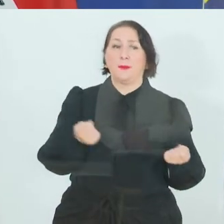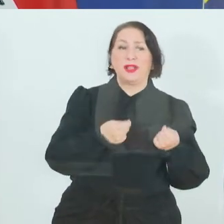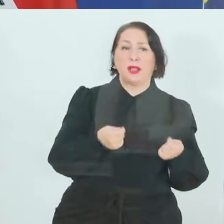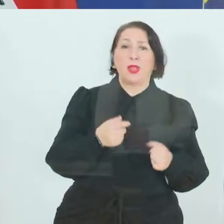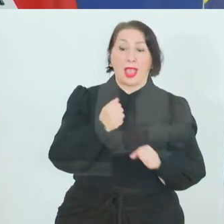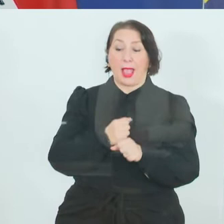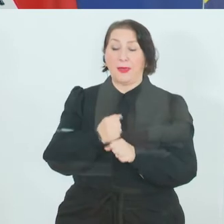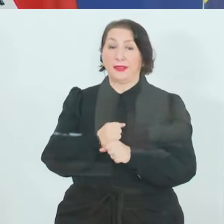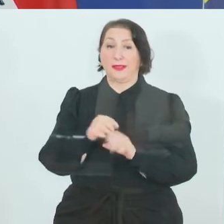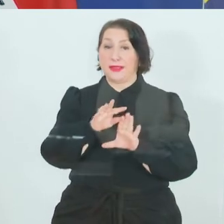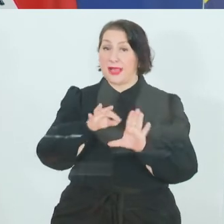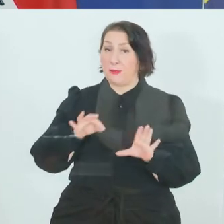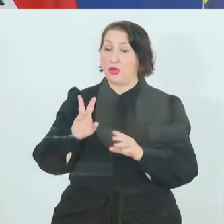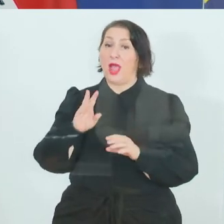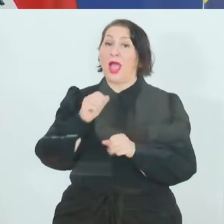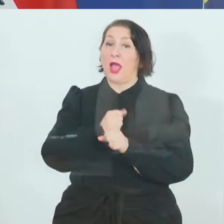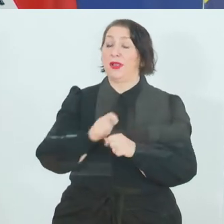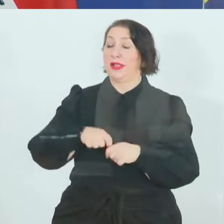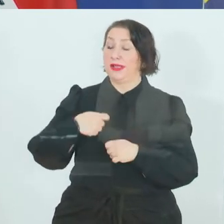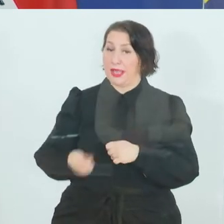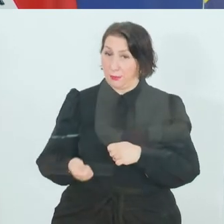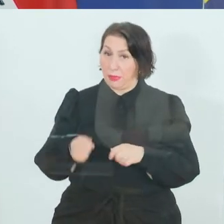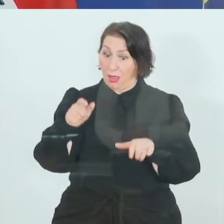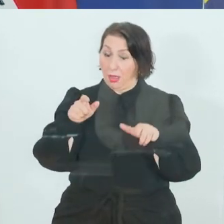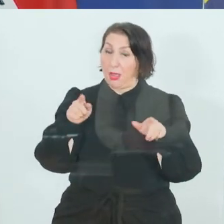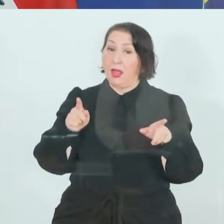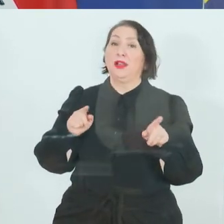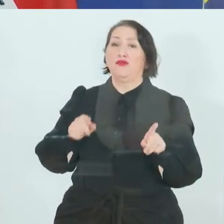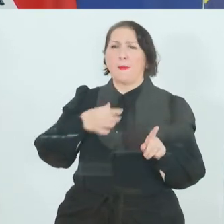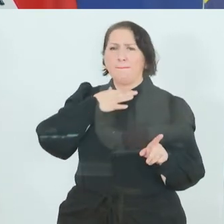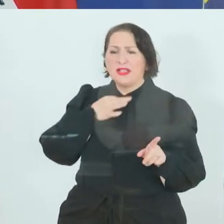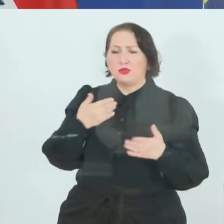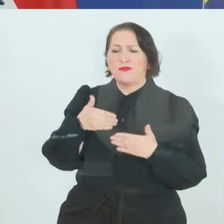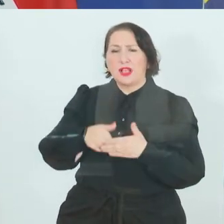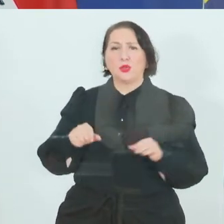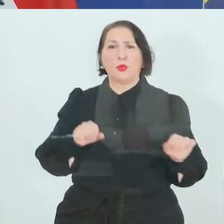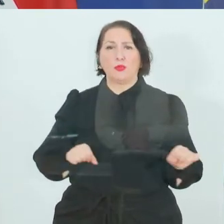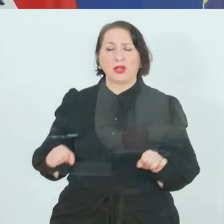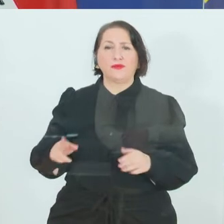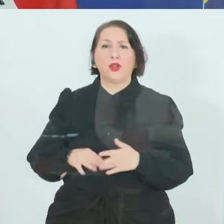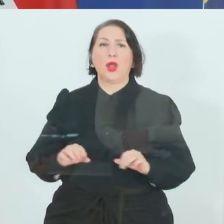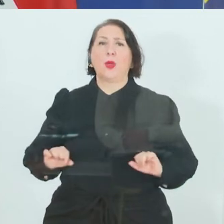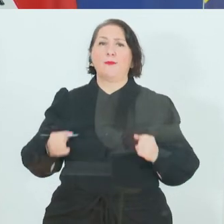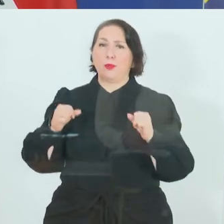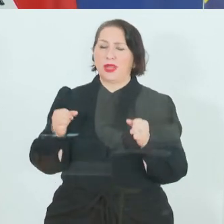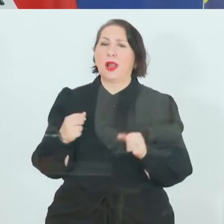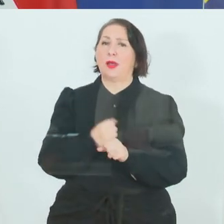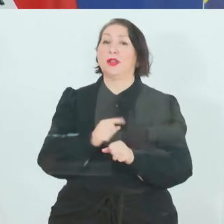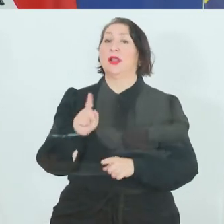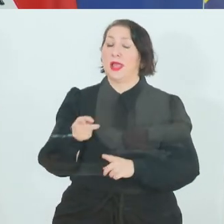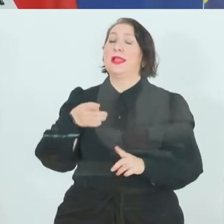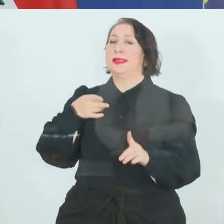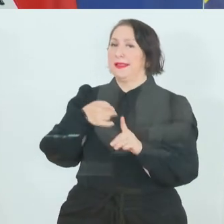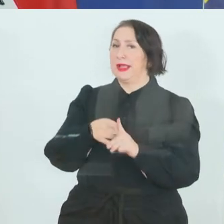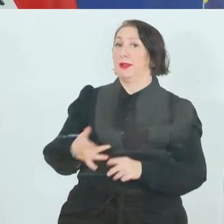Arbeitnehmerinnen und Arbeitnehmer für die Bedürfnisse und die Möglichkeiten zur Ausübung des mobilen Arbeitens direkt getroffen werden